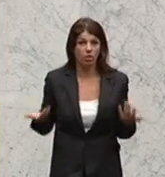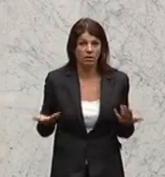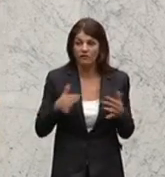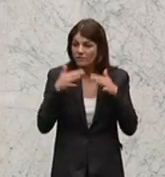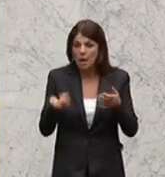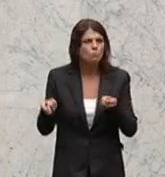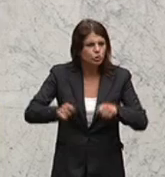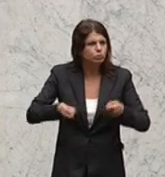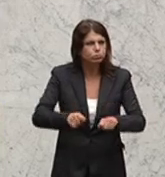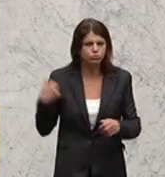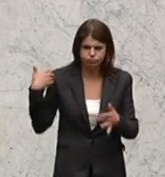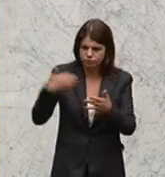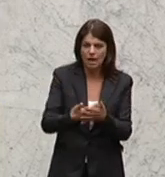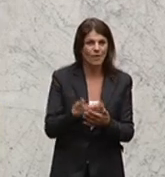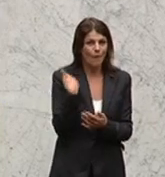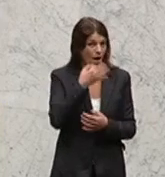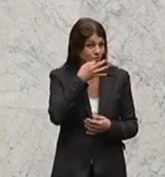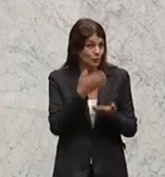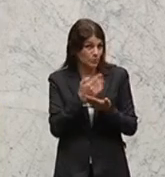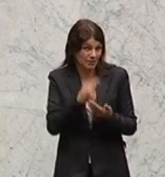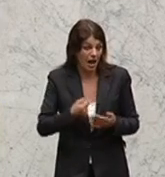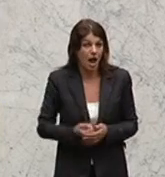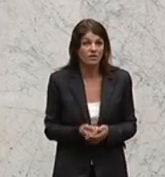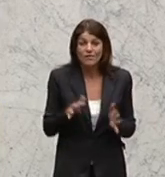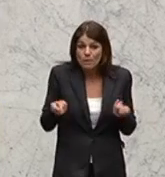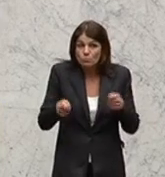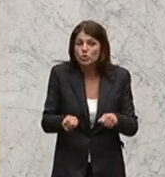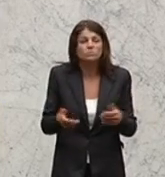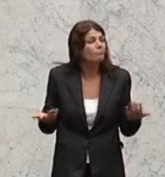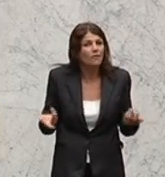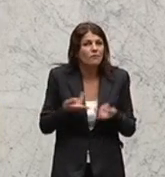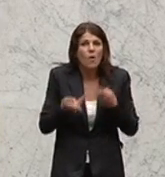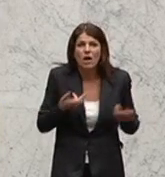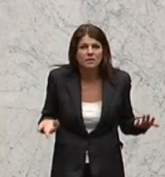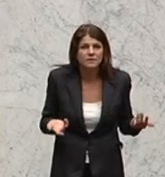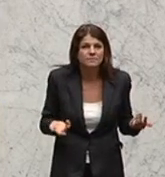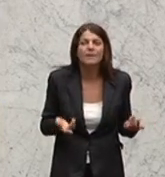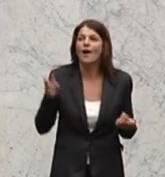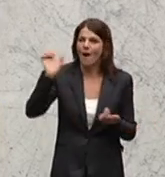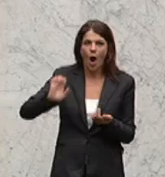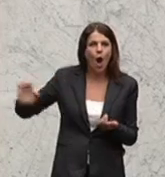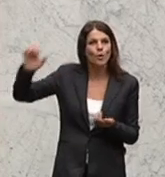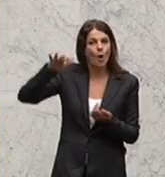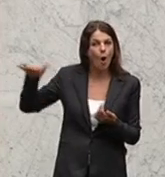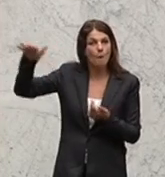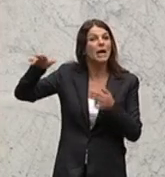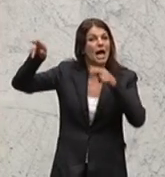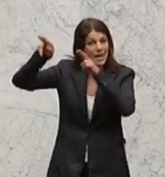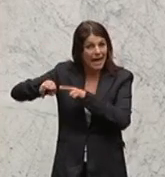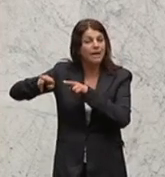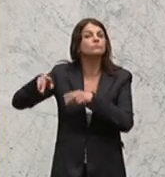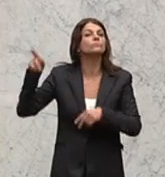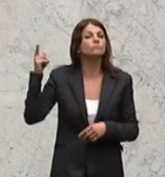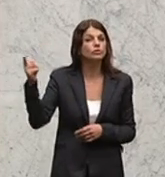Beschlüsse, und mein Vorredner hat das auch erwähnt, sind schon europarechtlich mehr oder